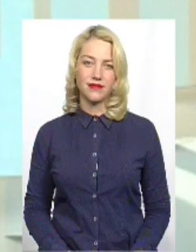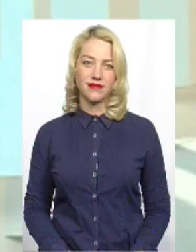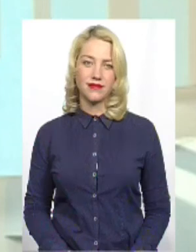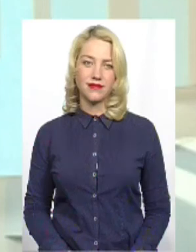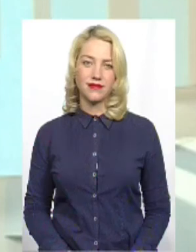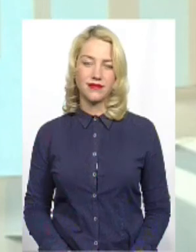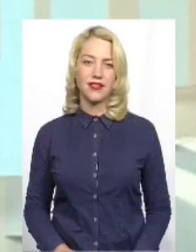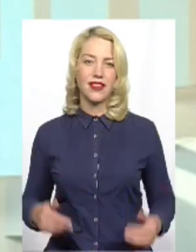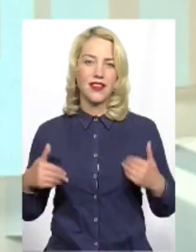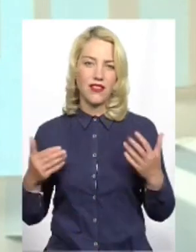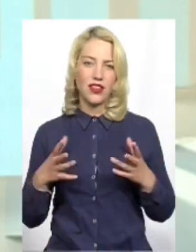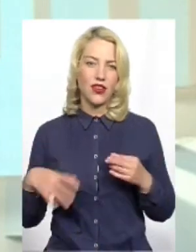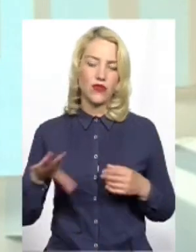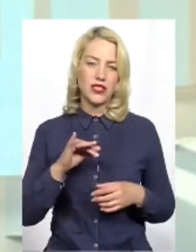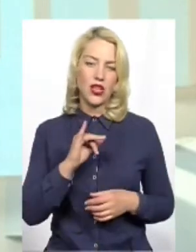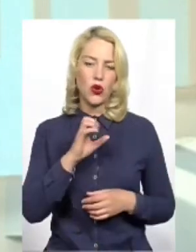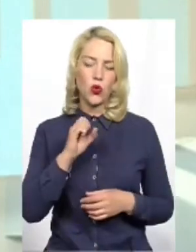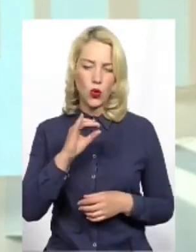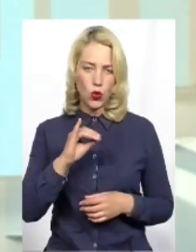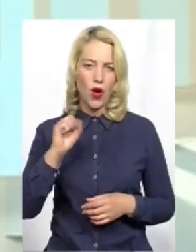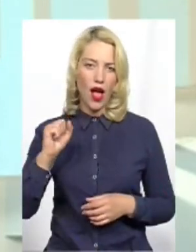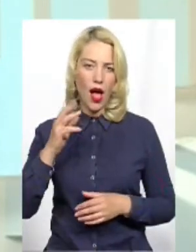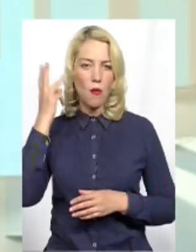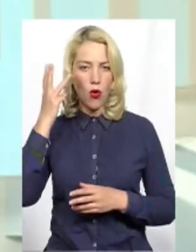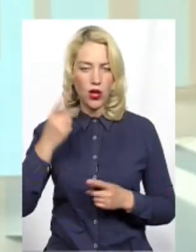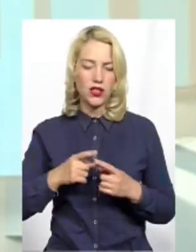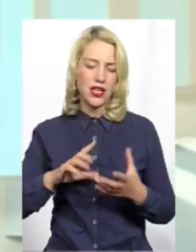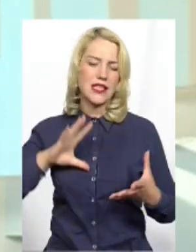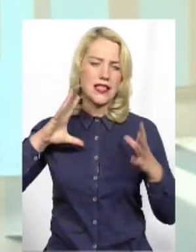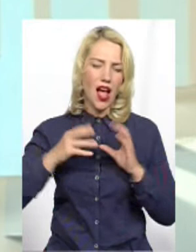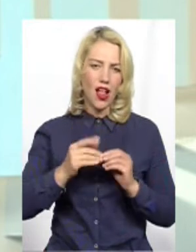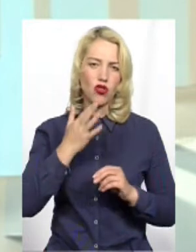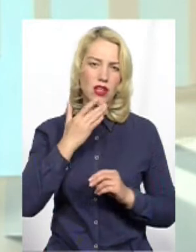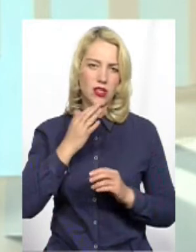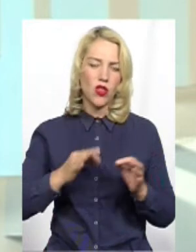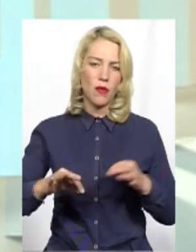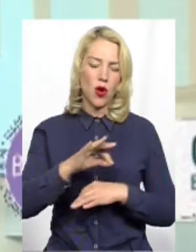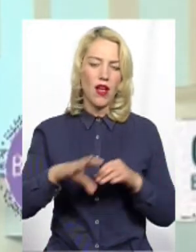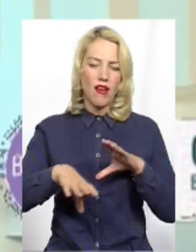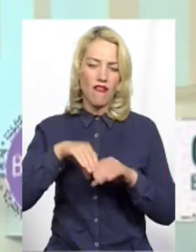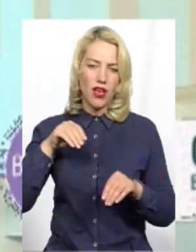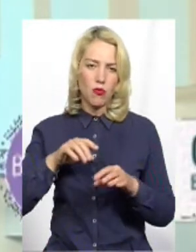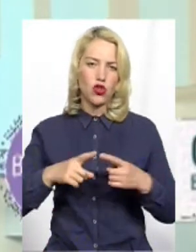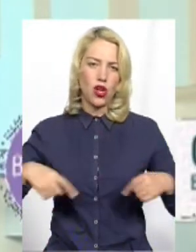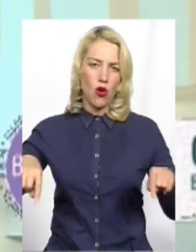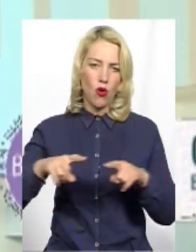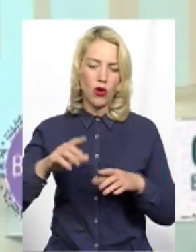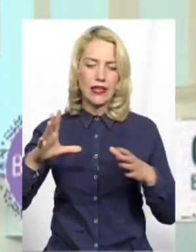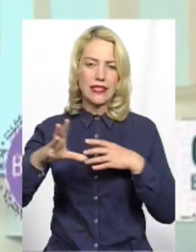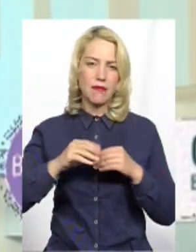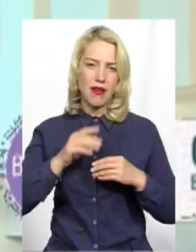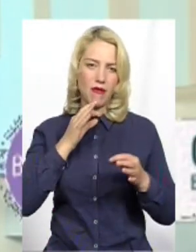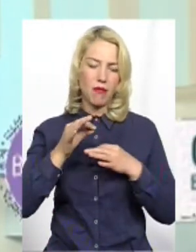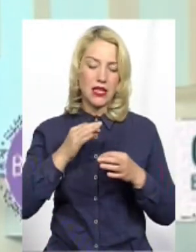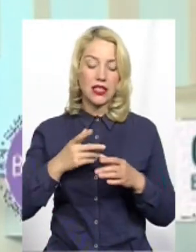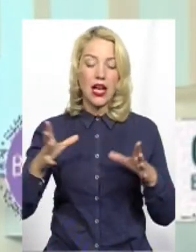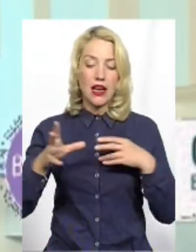Вітаю всіх на ЮАП «Оділля» в ефірі загальнонаціональний проект «Виборчий округ співбесіда». Разом з експертами з